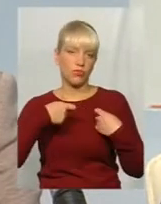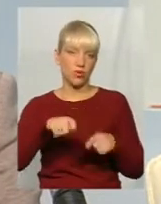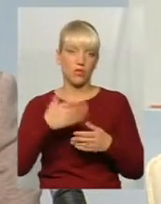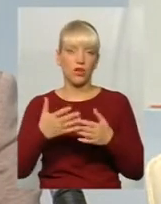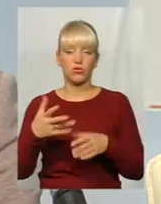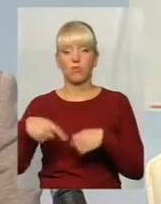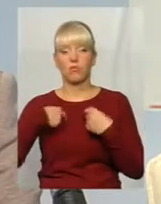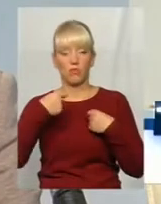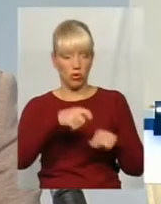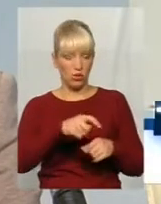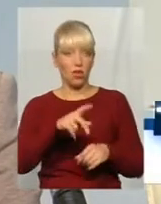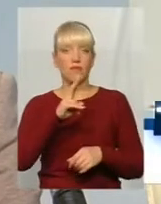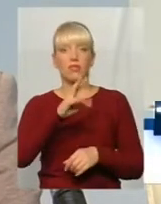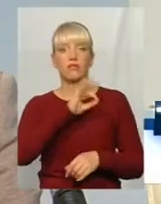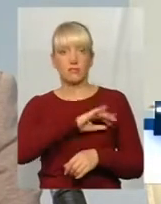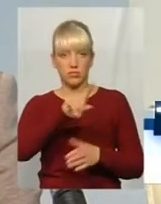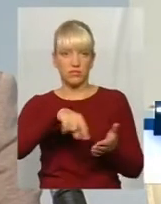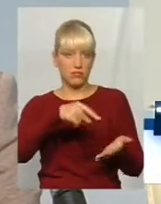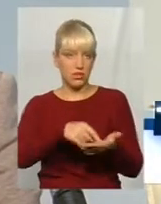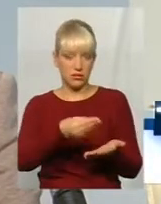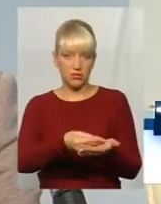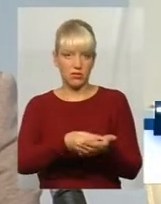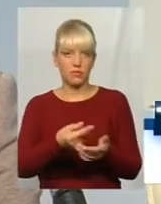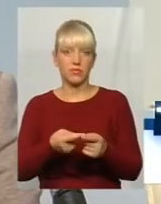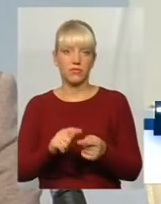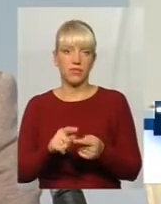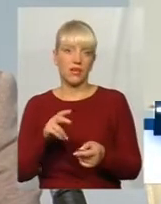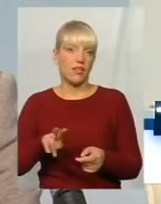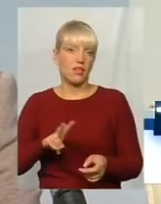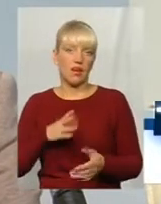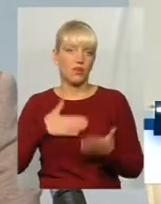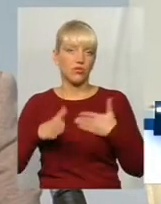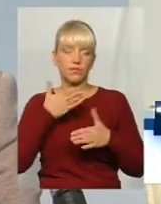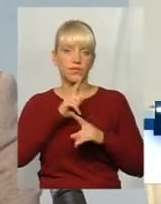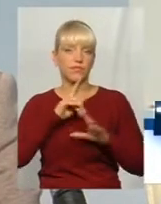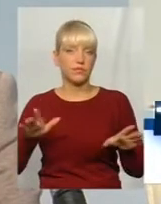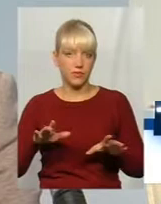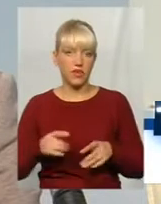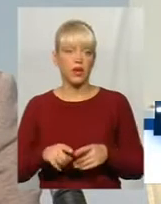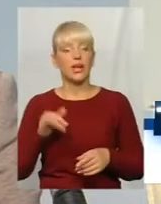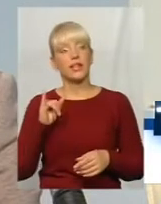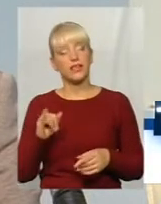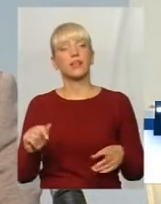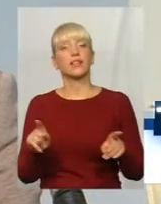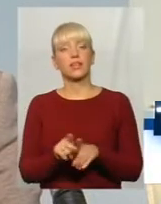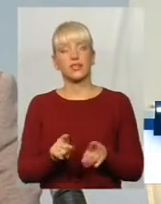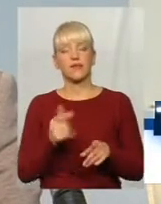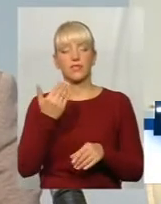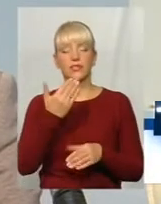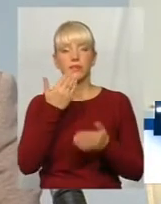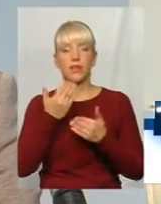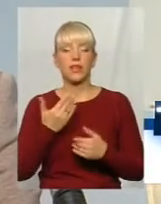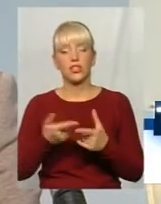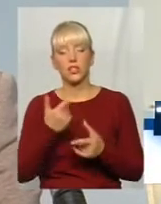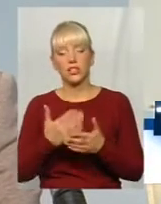директор навряд чи буде використовувати систему. Також просто питали, чи є ті майданчики, які в